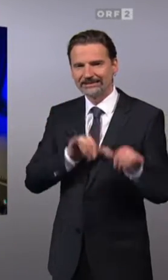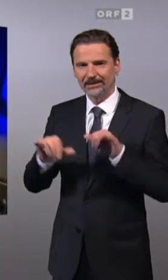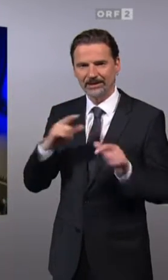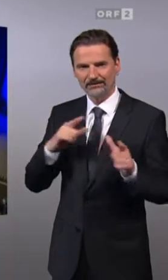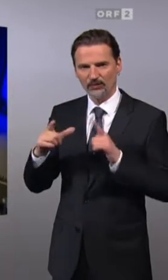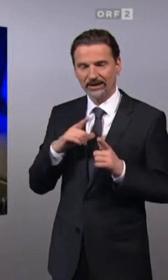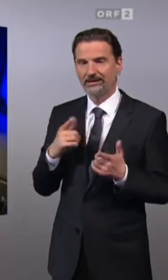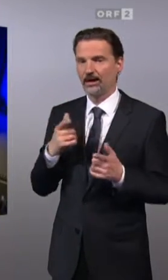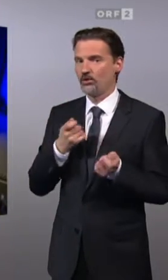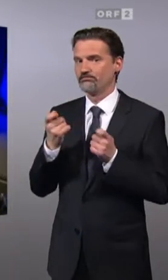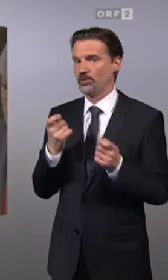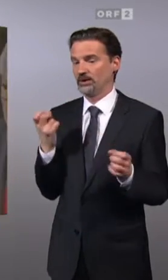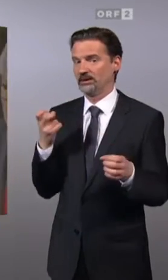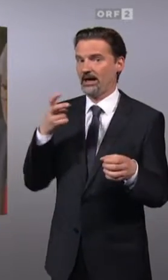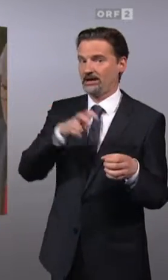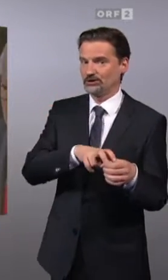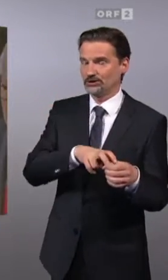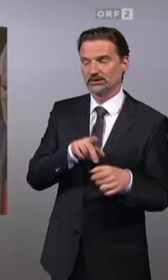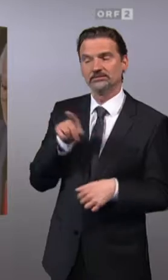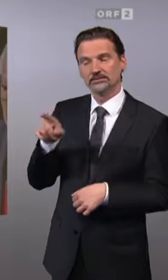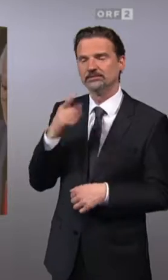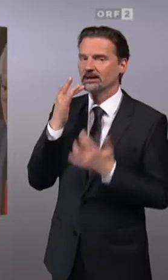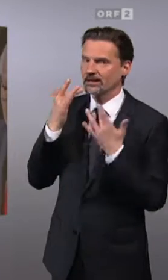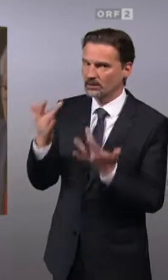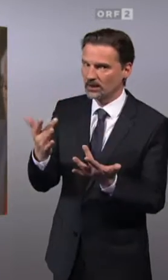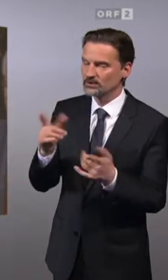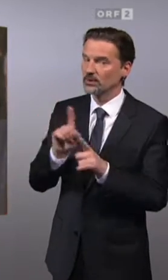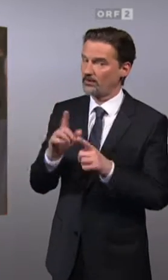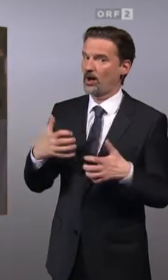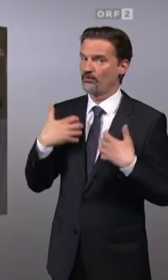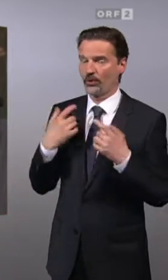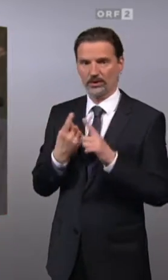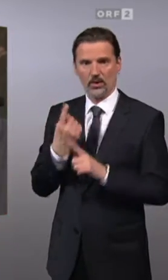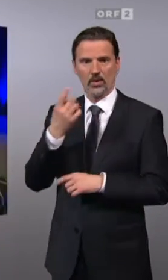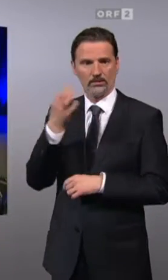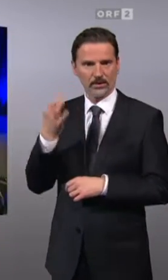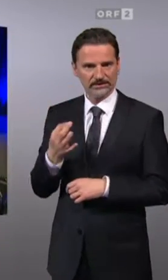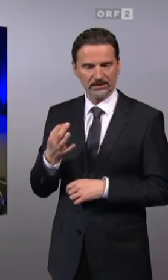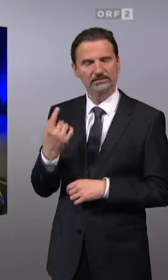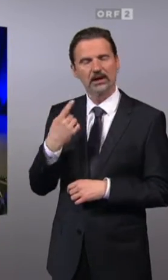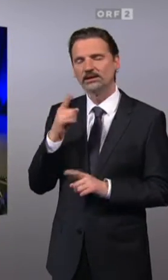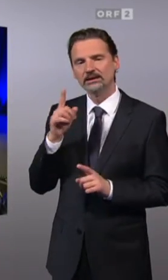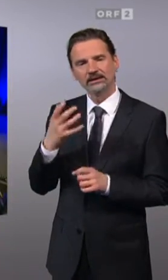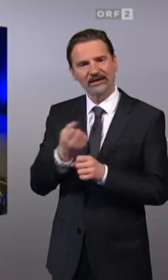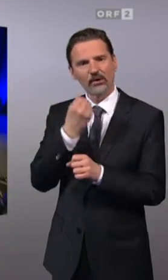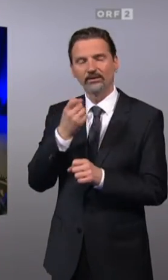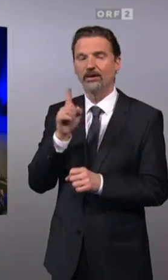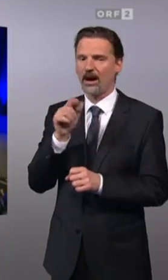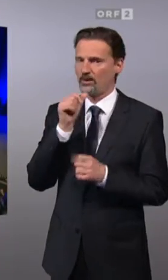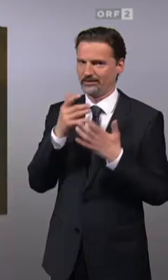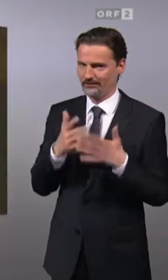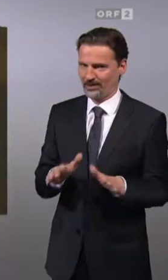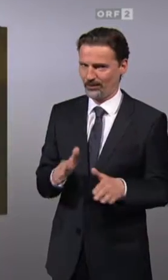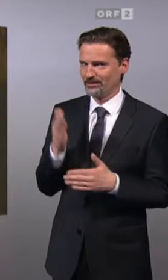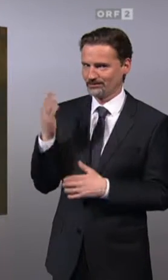Sieger und zeigt sich erfreut über sein eigenes respektables Ergebnis. Wir haben nicht gewonnen, aber auch nicht verloren, sagt Jerzy